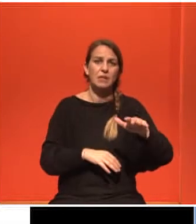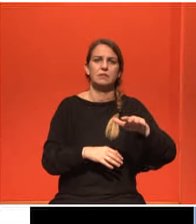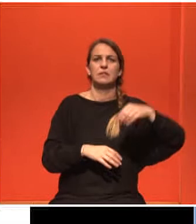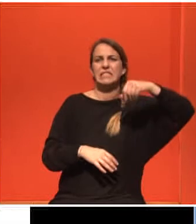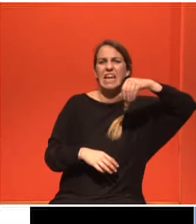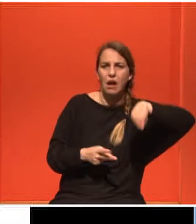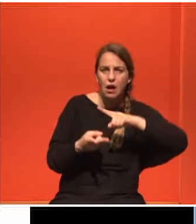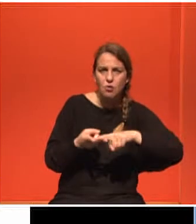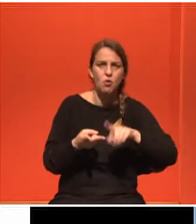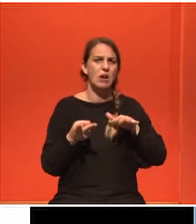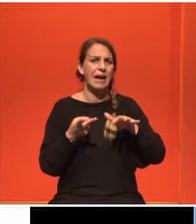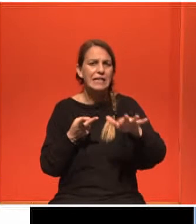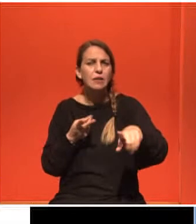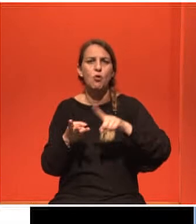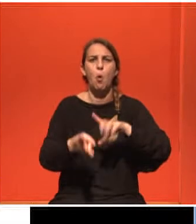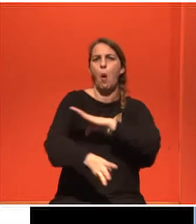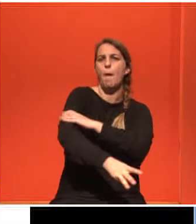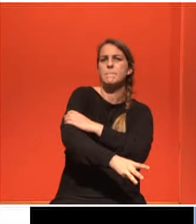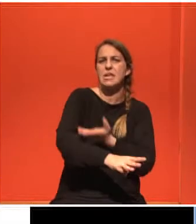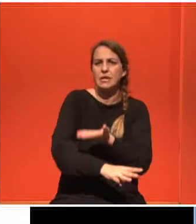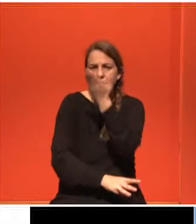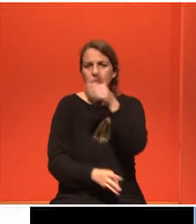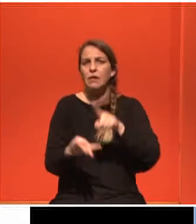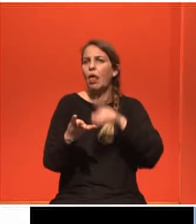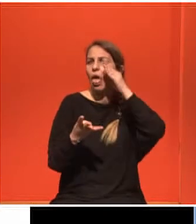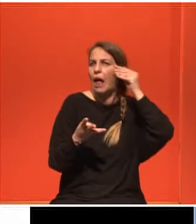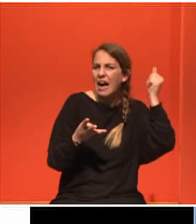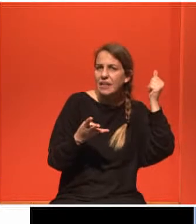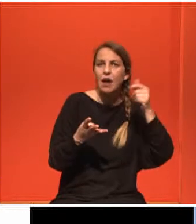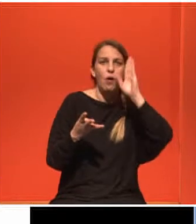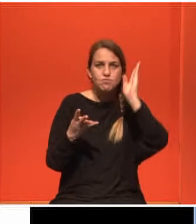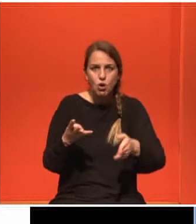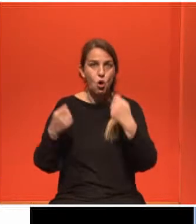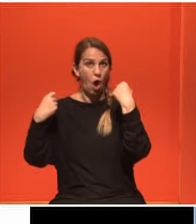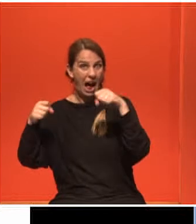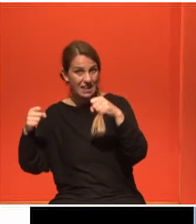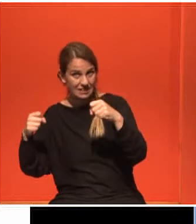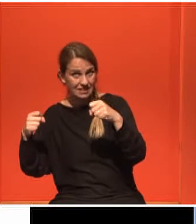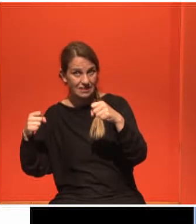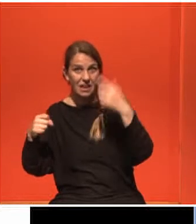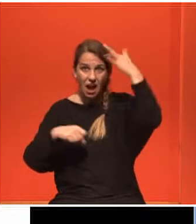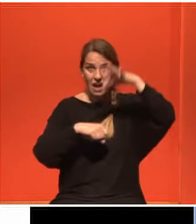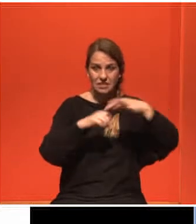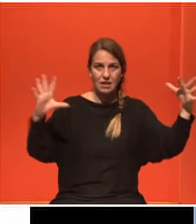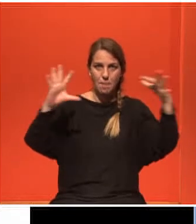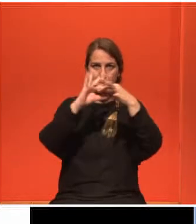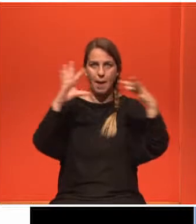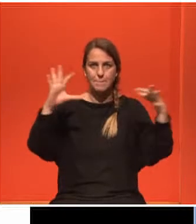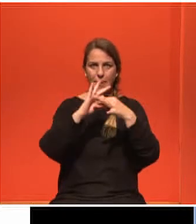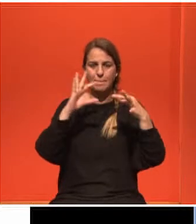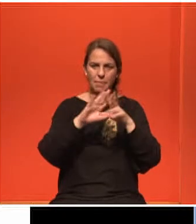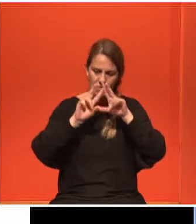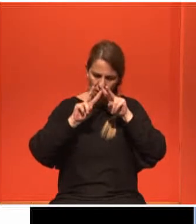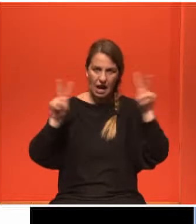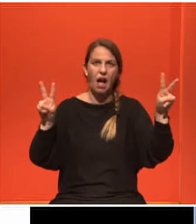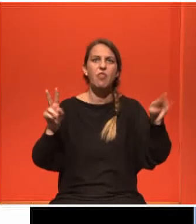στον υπέρταση στην άνοια δηλαδή κάτι που αρχικά όταν το λες σου λέει ο άλλος τέλος πάντων τι